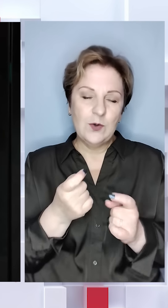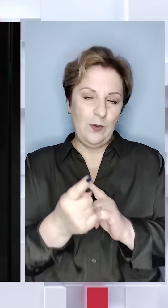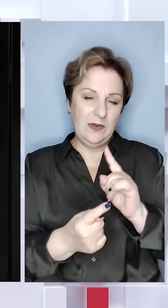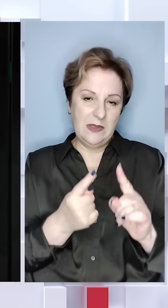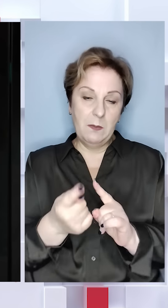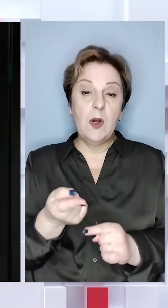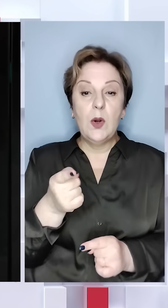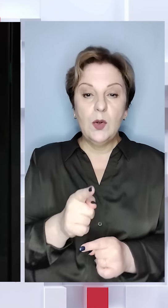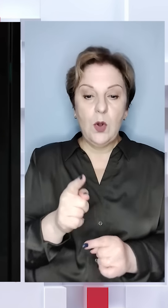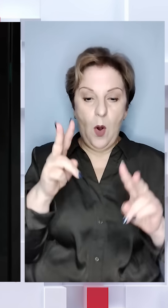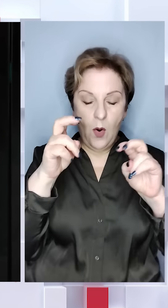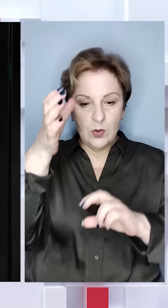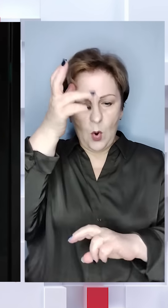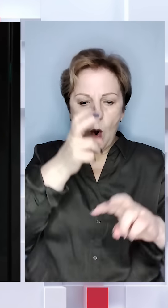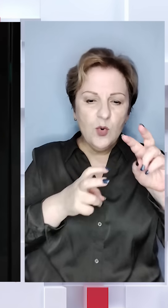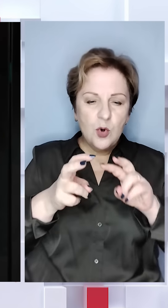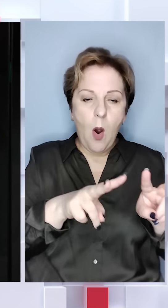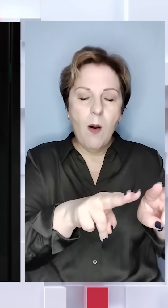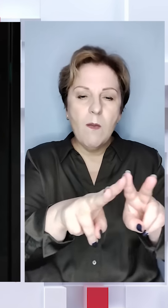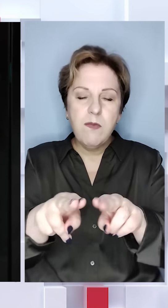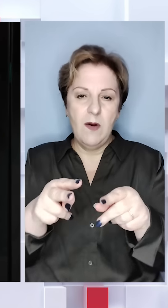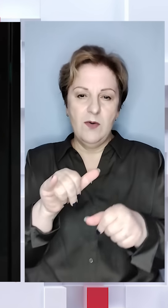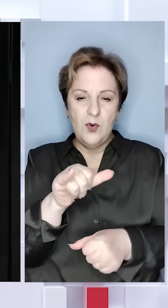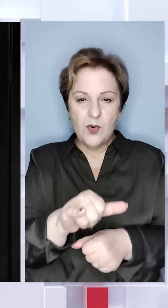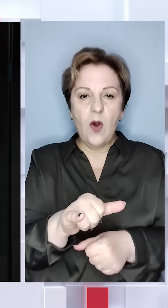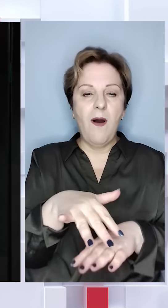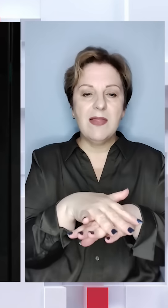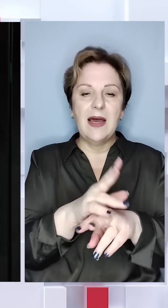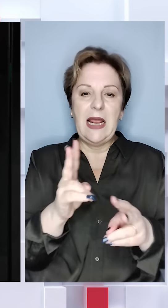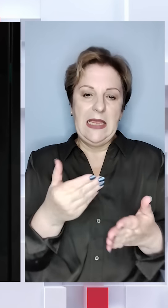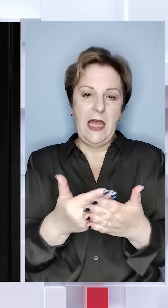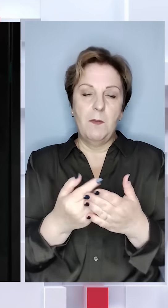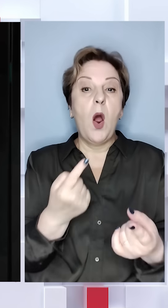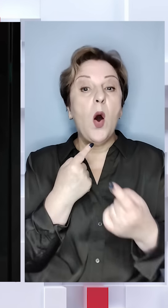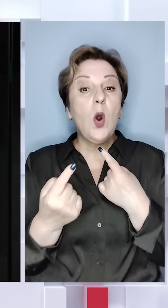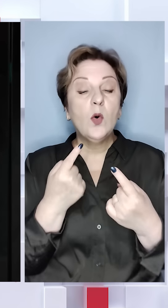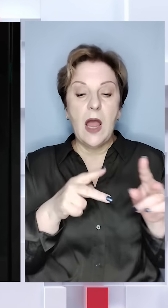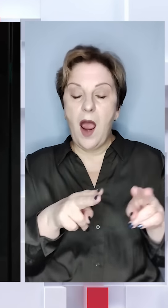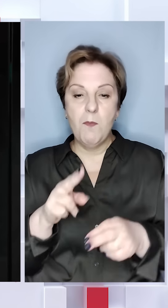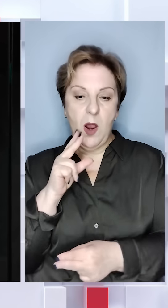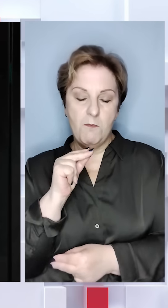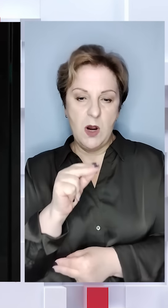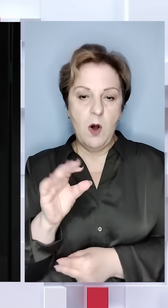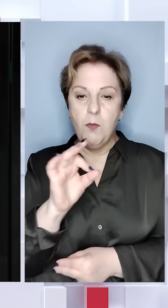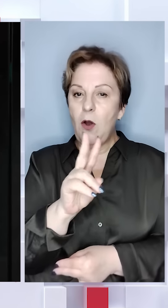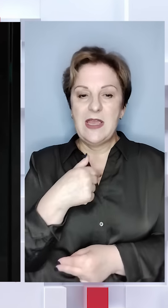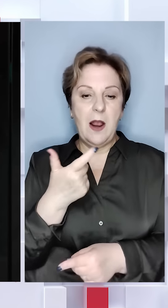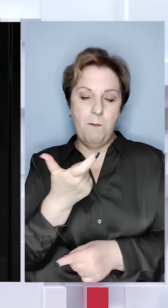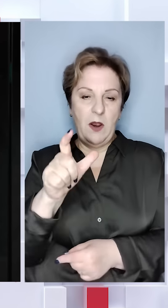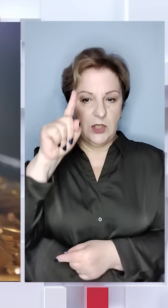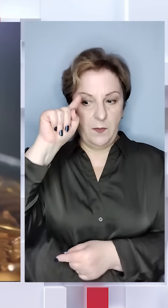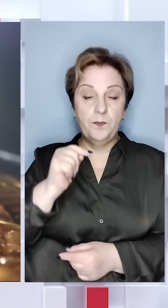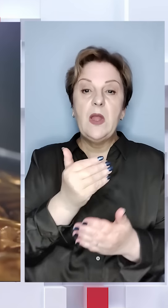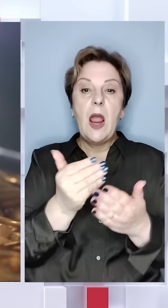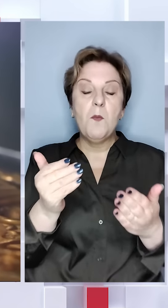є спотвореним. І тому дослідники шукають аналогії у народах, які, наприклад, розмовляли такою ж мовою, про яких нам більше